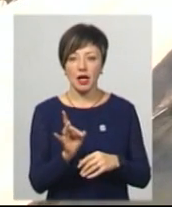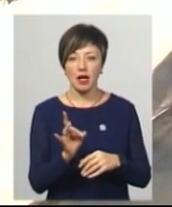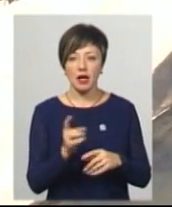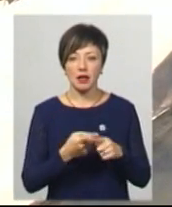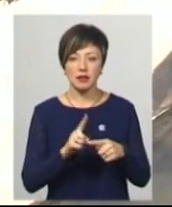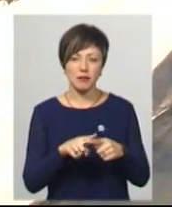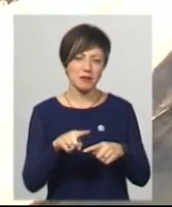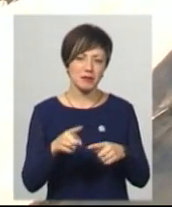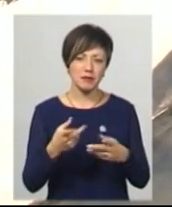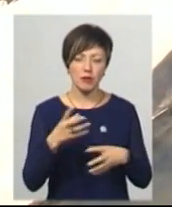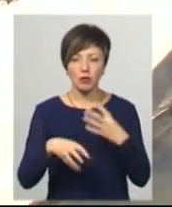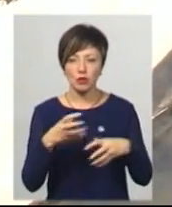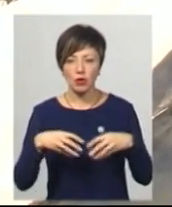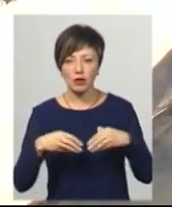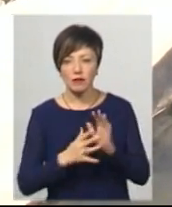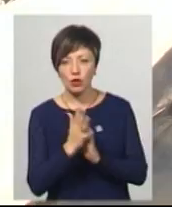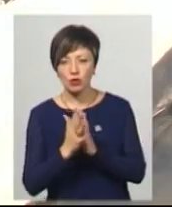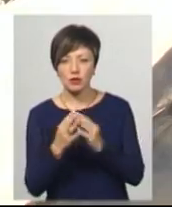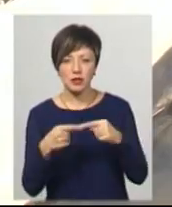помідори, кисмирощували, таке.